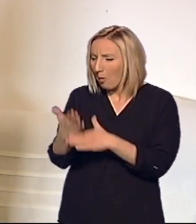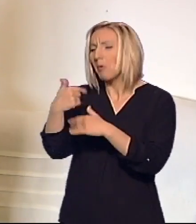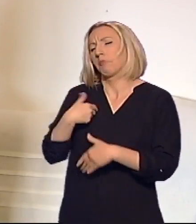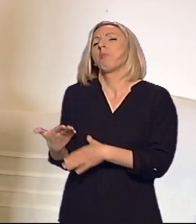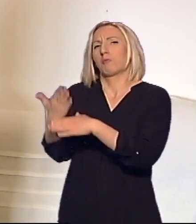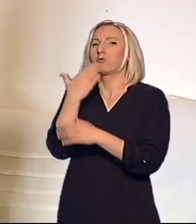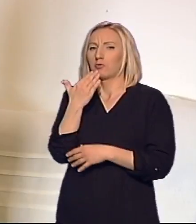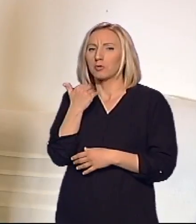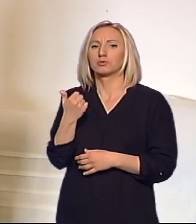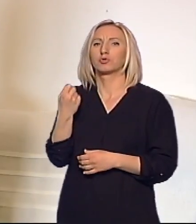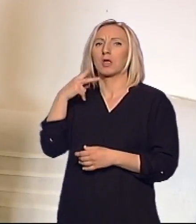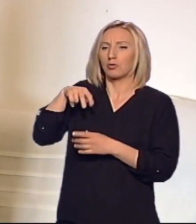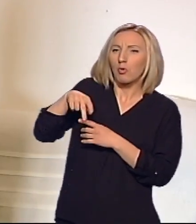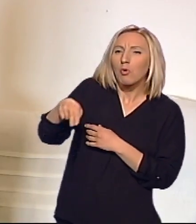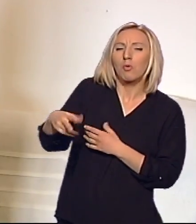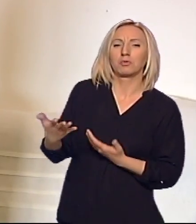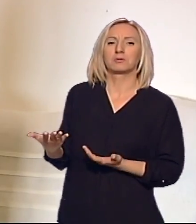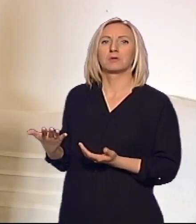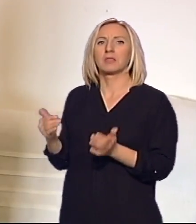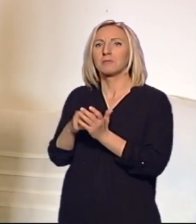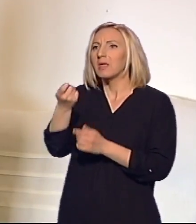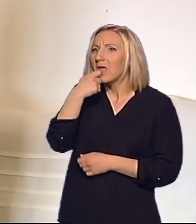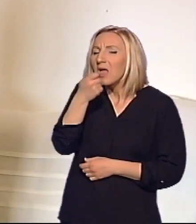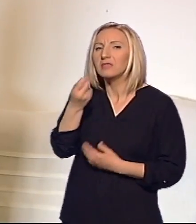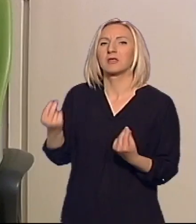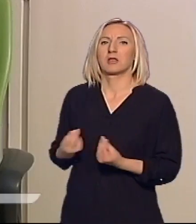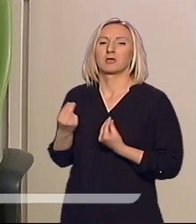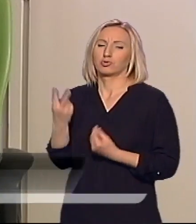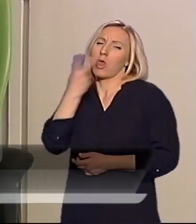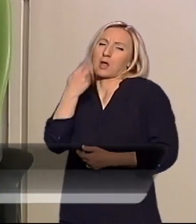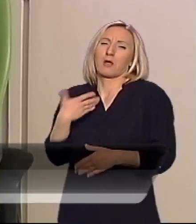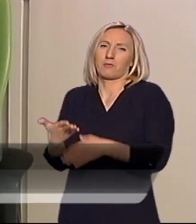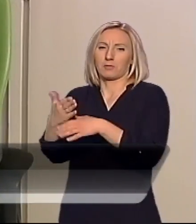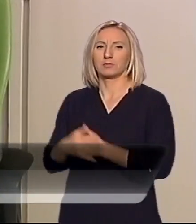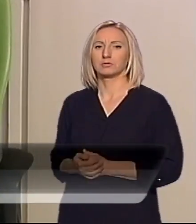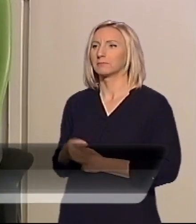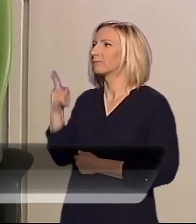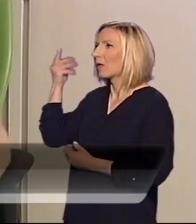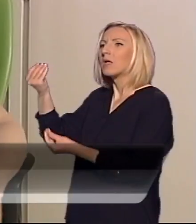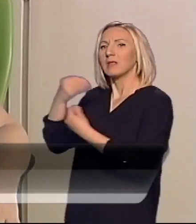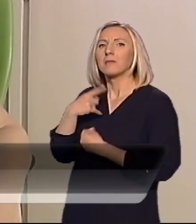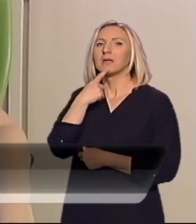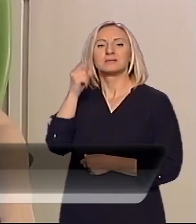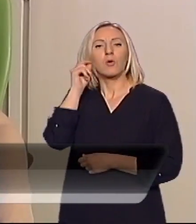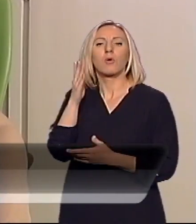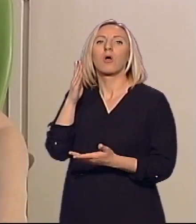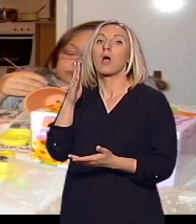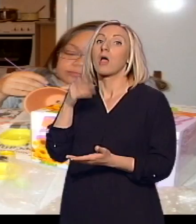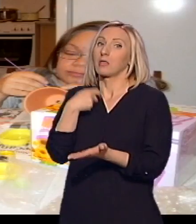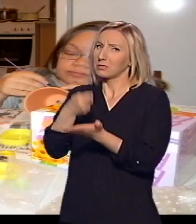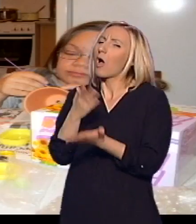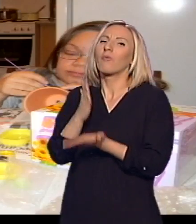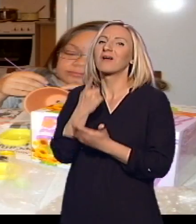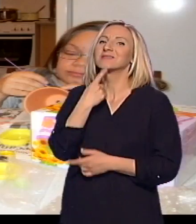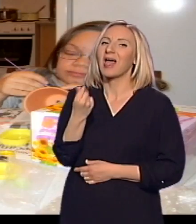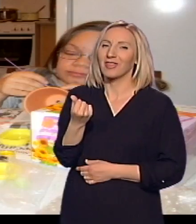iza nje, da držim kad hoda, da je naša da jede, naravno. Pa ona mi ponudi sladkiša kad uzme, ne uvijek. I